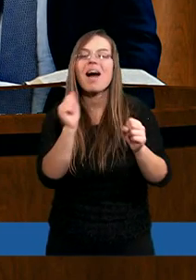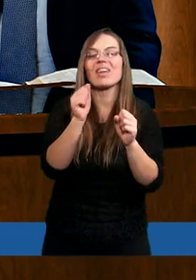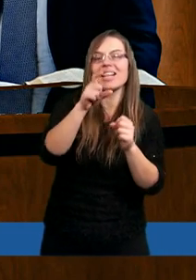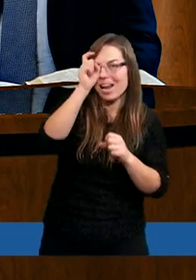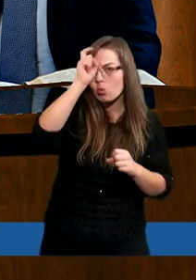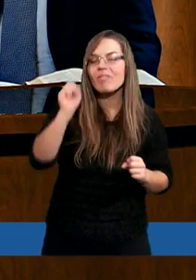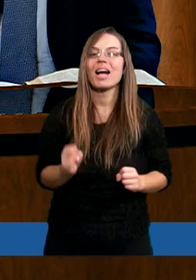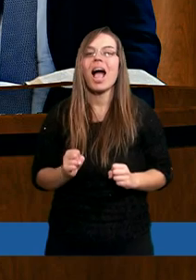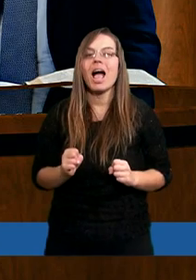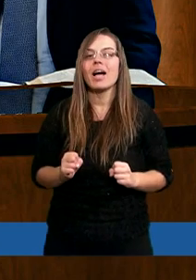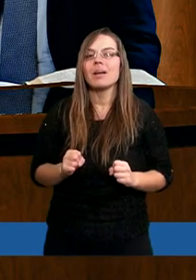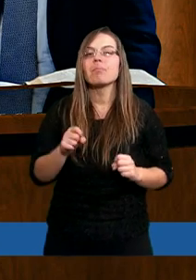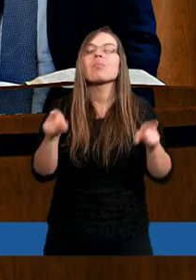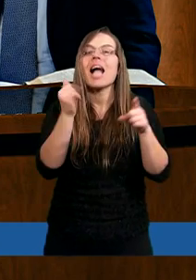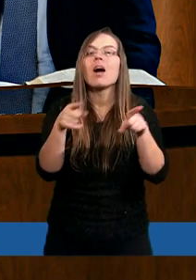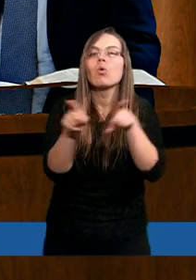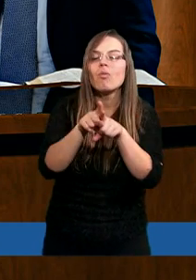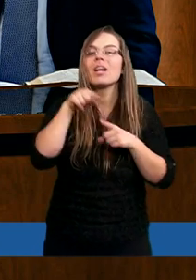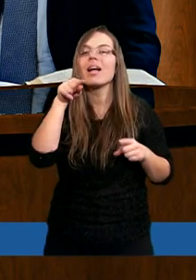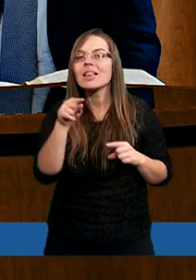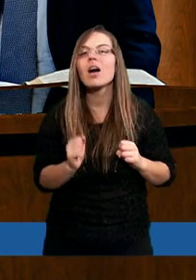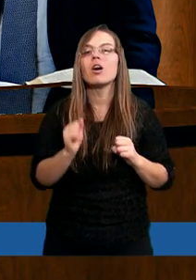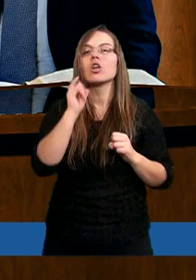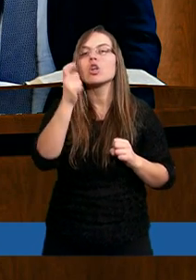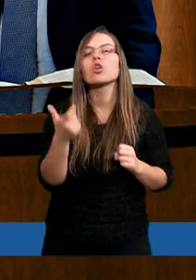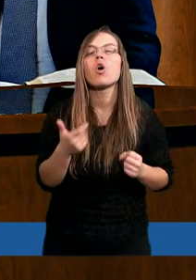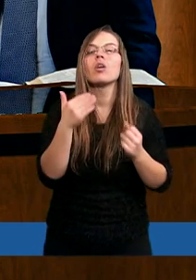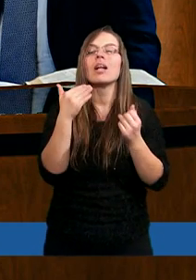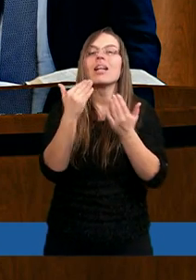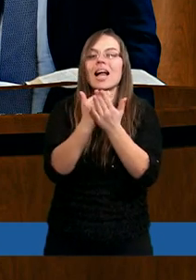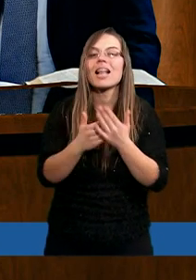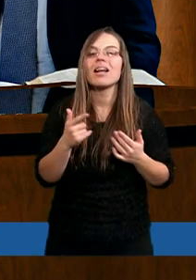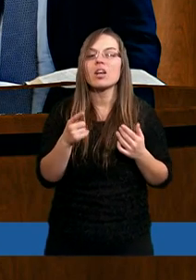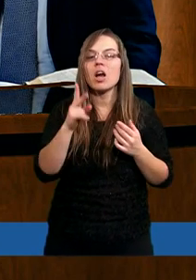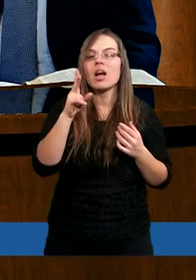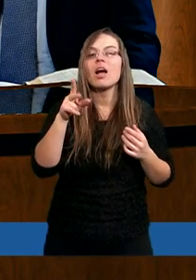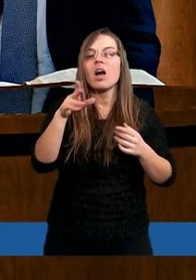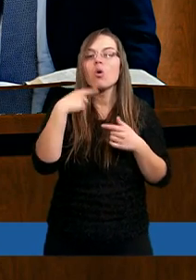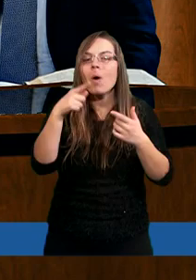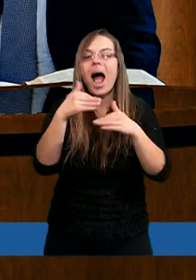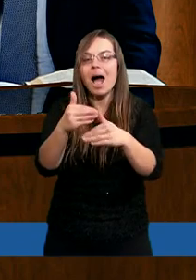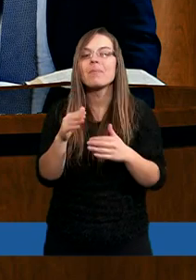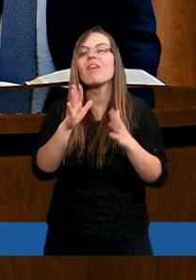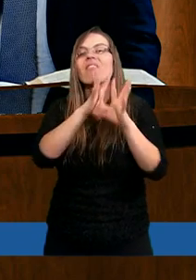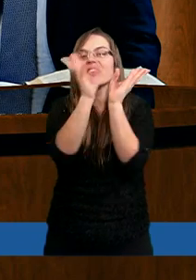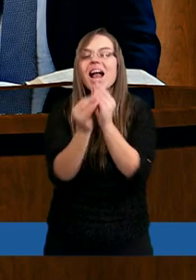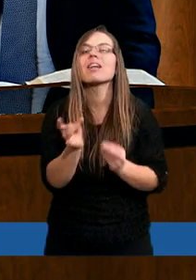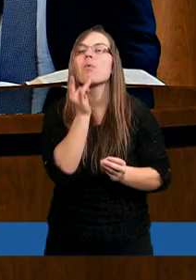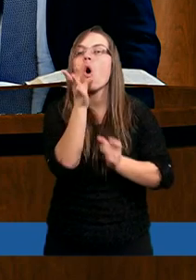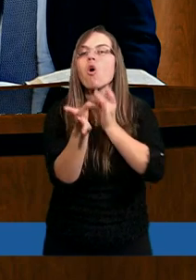zbawienia człowieka jest również tym, co zadaje kłam wszelkim